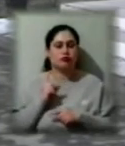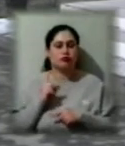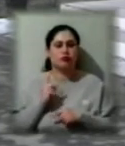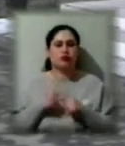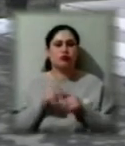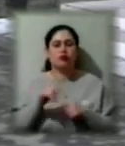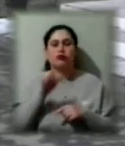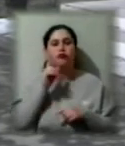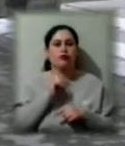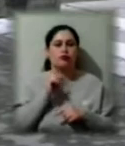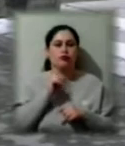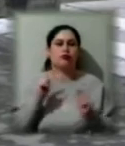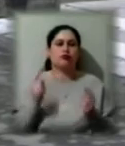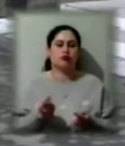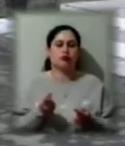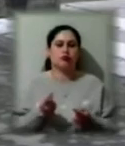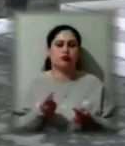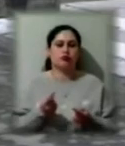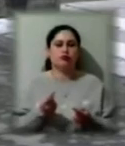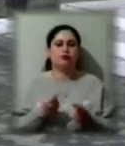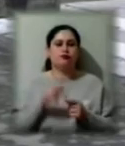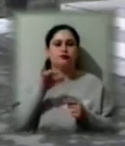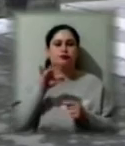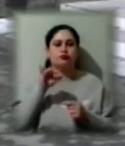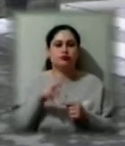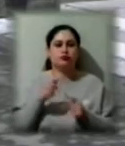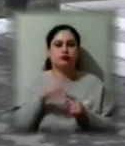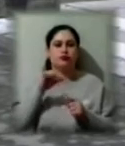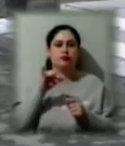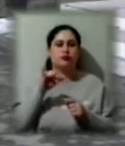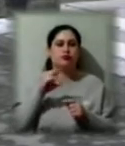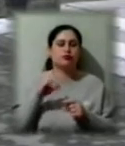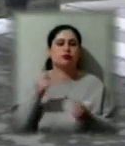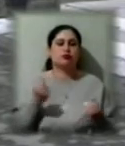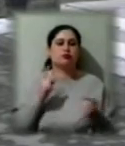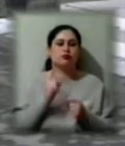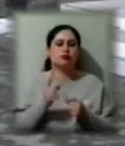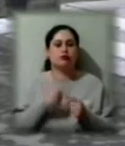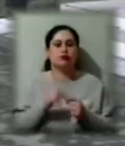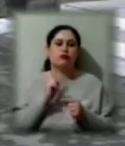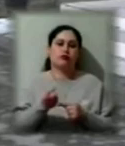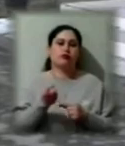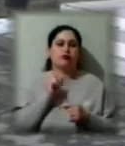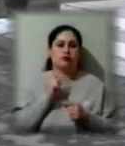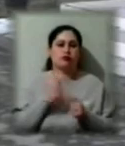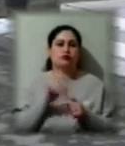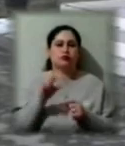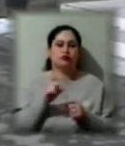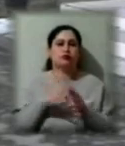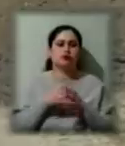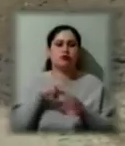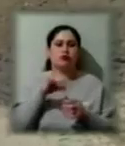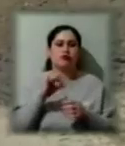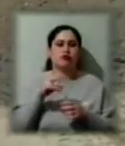обмежують доступ транспортних засобів як на в'їзд, так і на виїзд з села Ліві Солонці Лежського